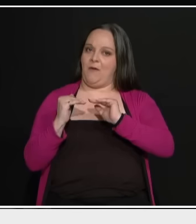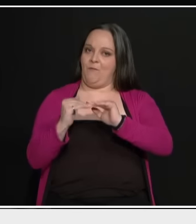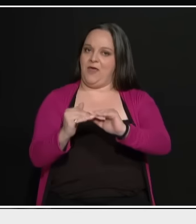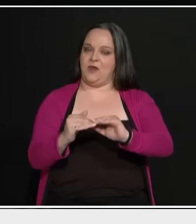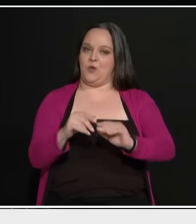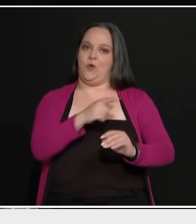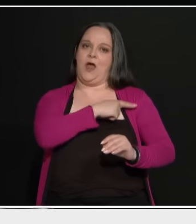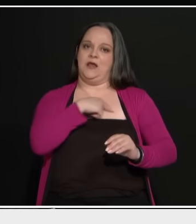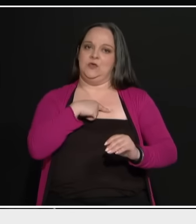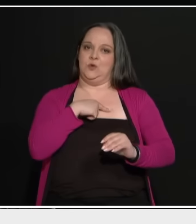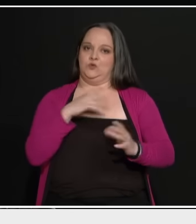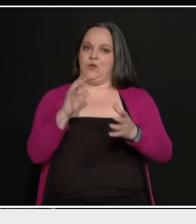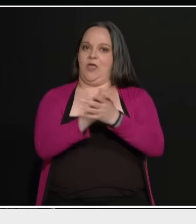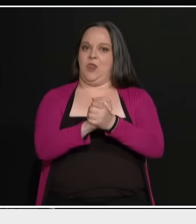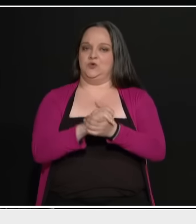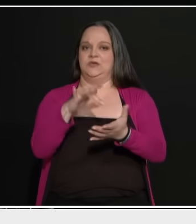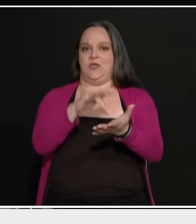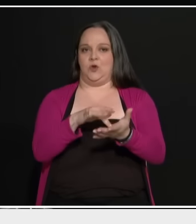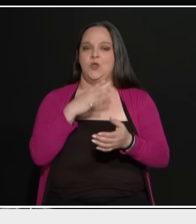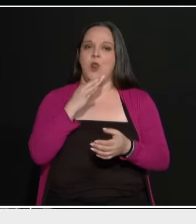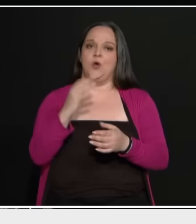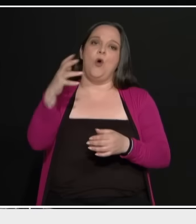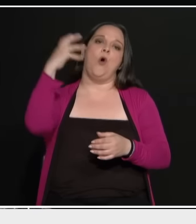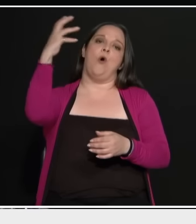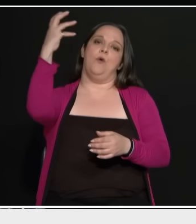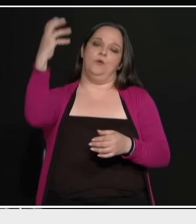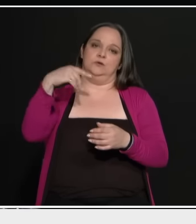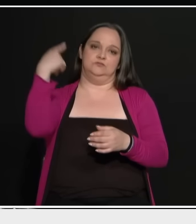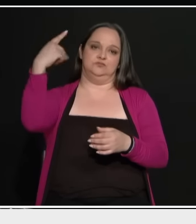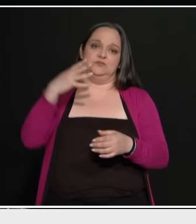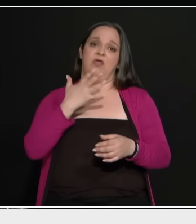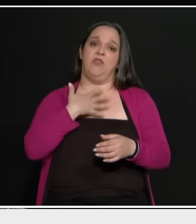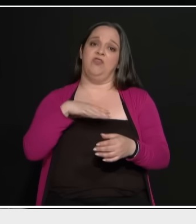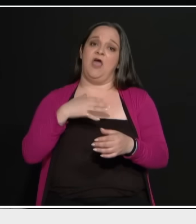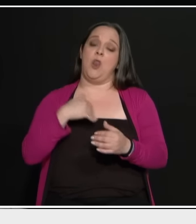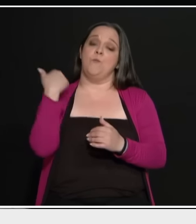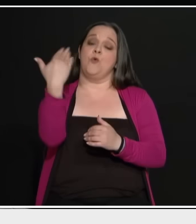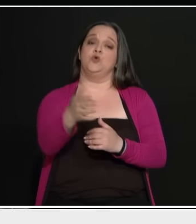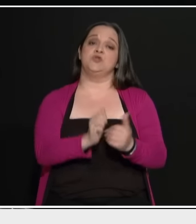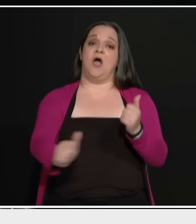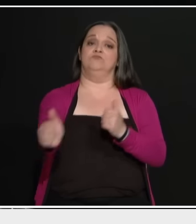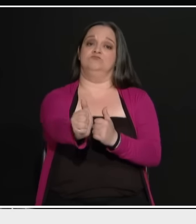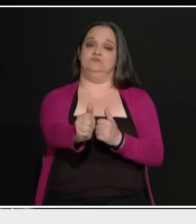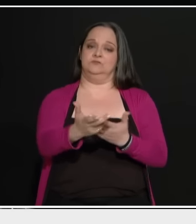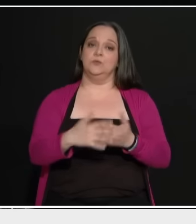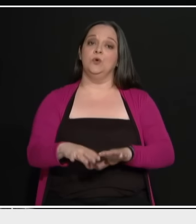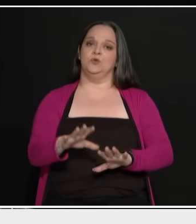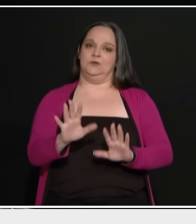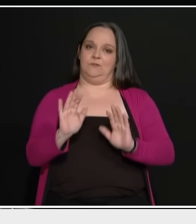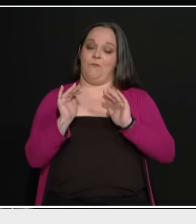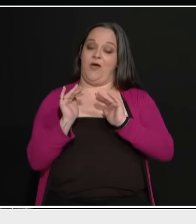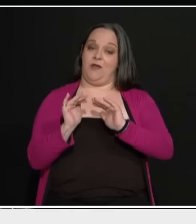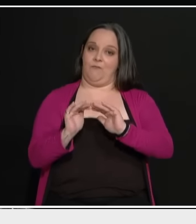γιατί μου αρέσει να ηγούμε. Παραμένω διότι θεωρώ ότι αυτά τα οποία είπαμε